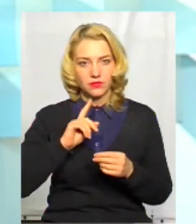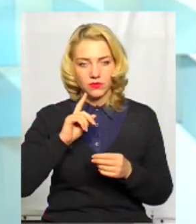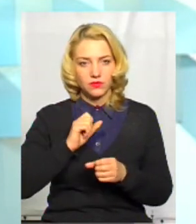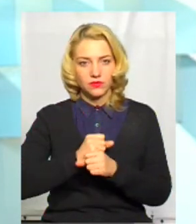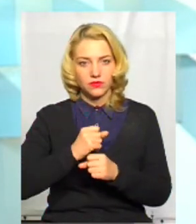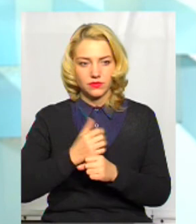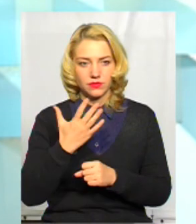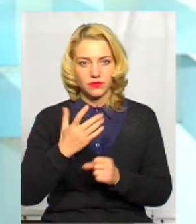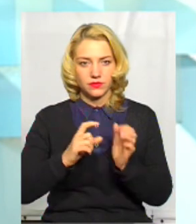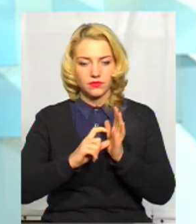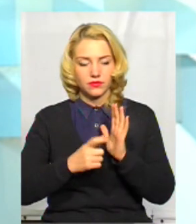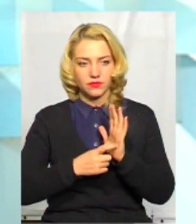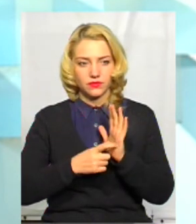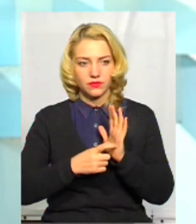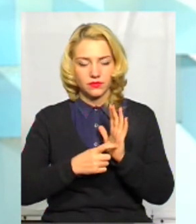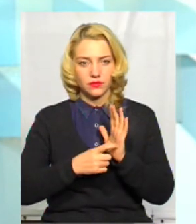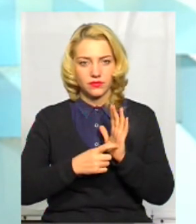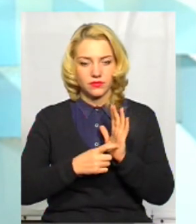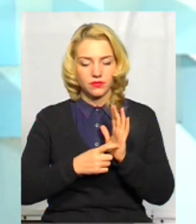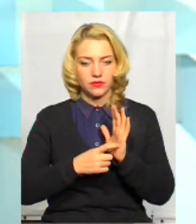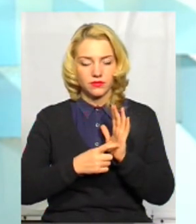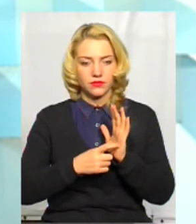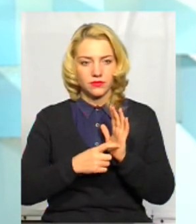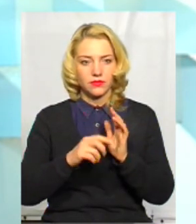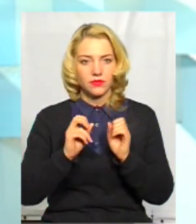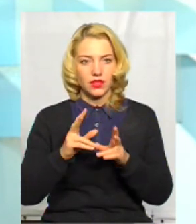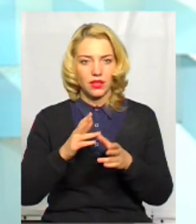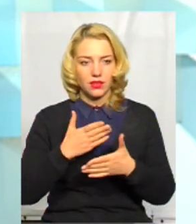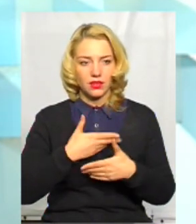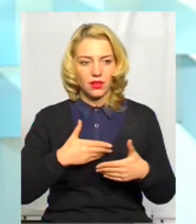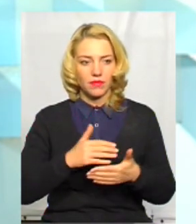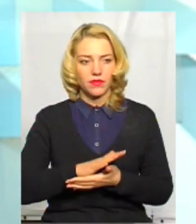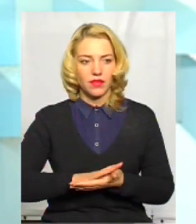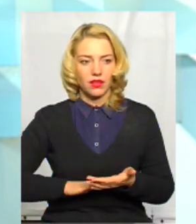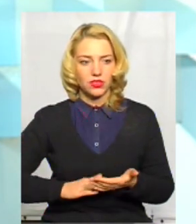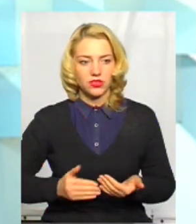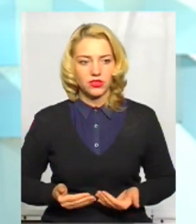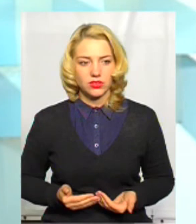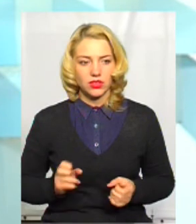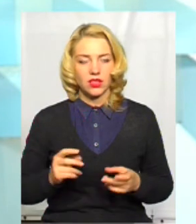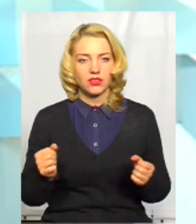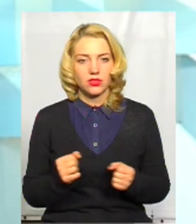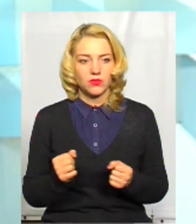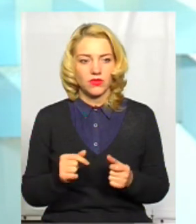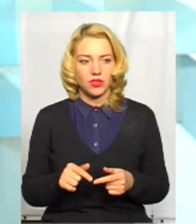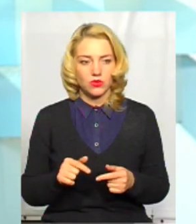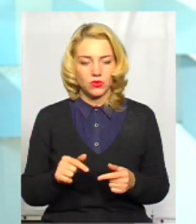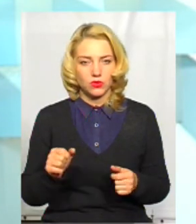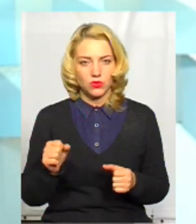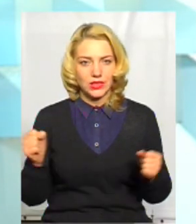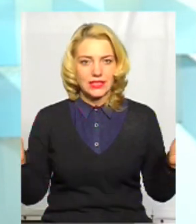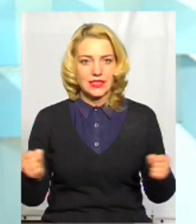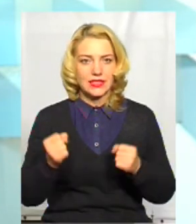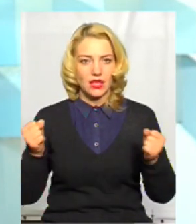з цього нас цього п'ять квартир. Як нам далі буде і як ми маємо перезумувати цю зиму?